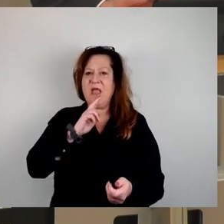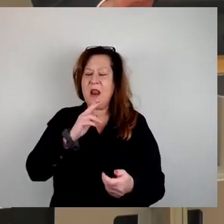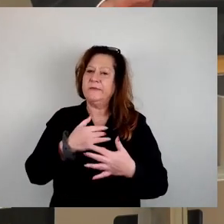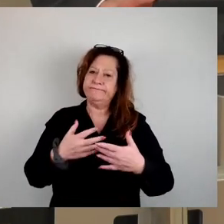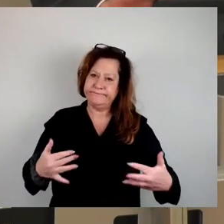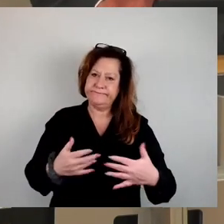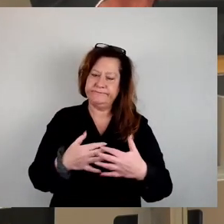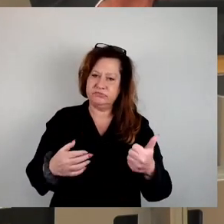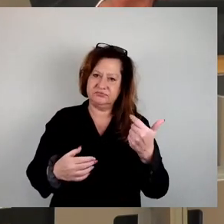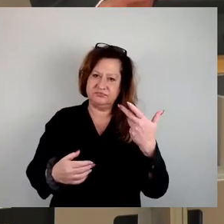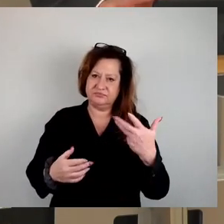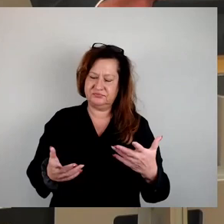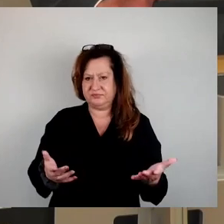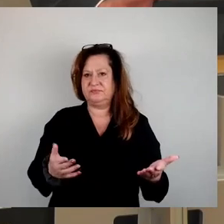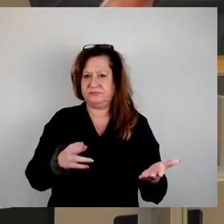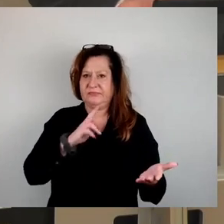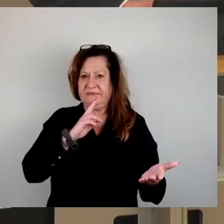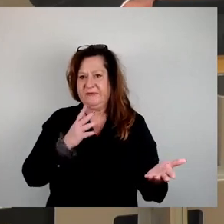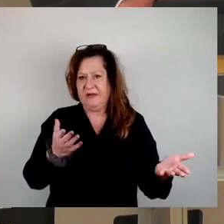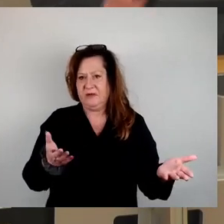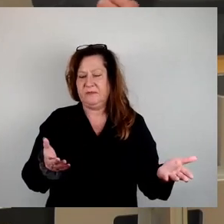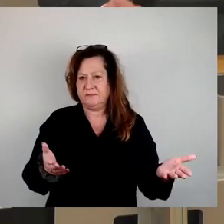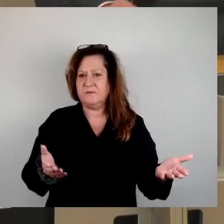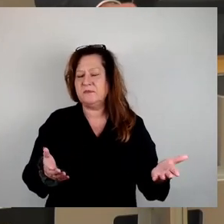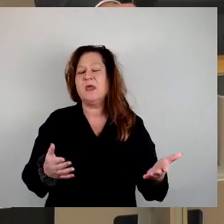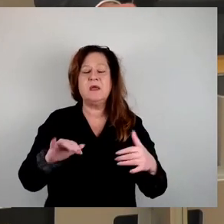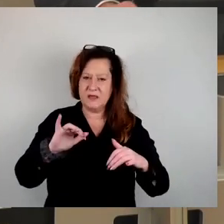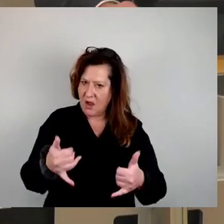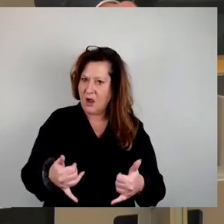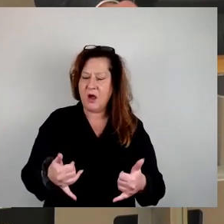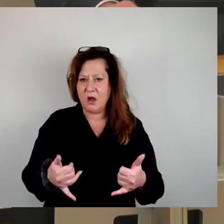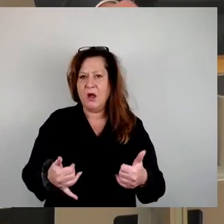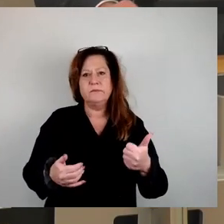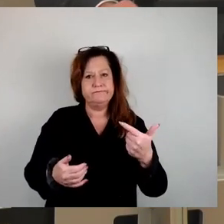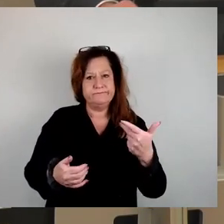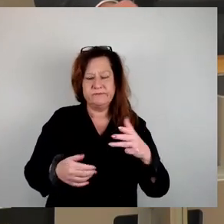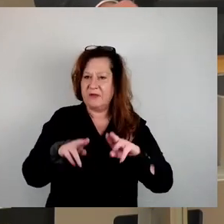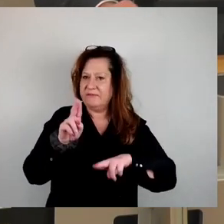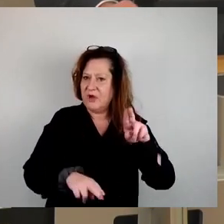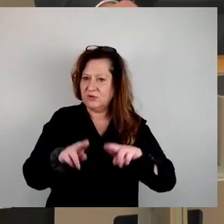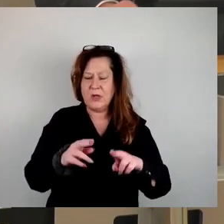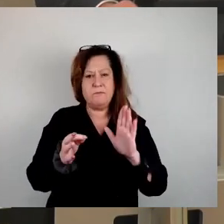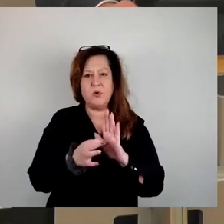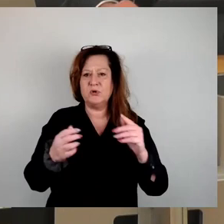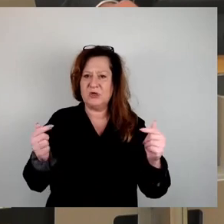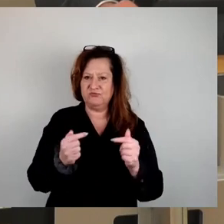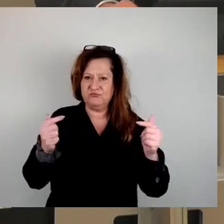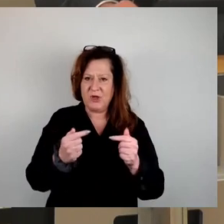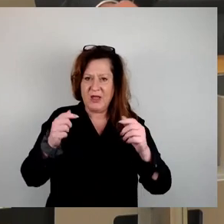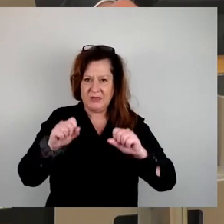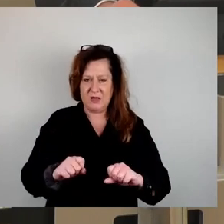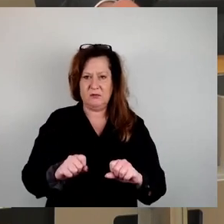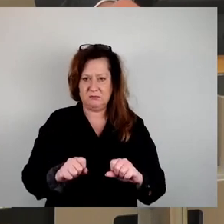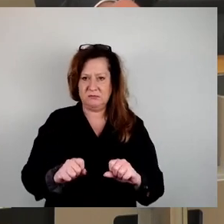wir können heute über eine ganze Reihe dieser Punkte in der jetzt folgenden Debatte trefflich streiten. Aber ich sage Ihnen nach